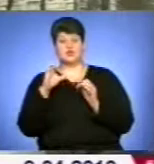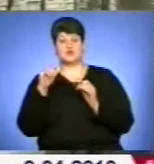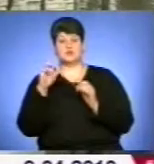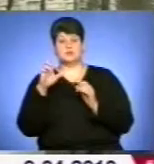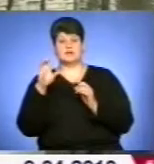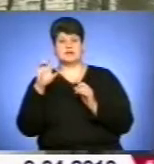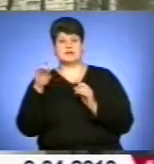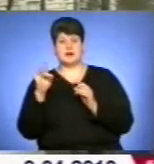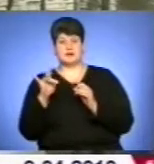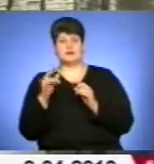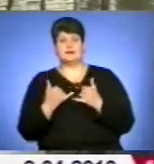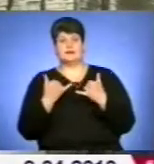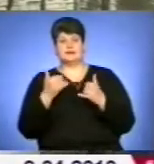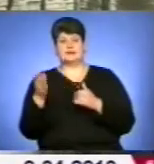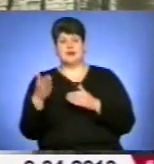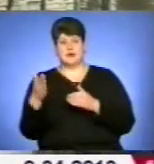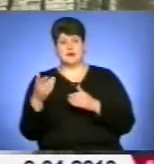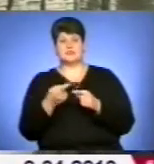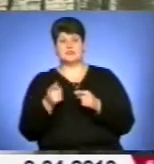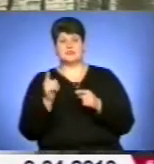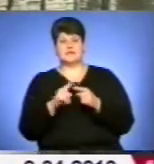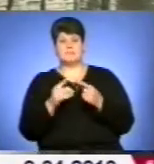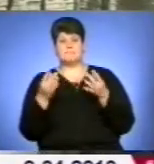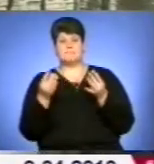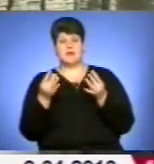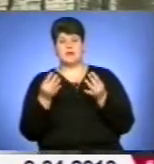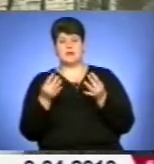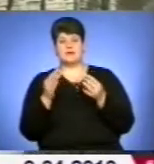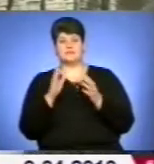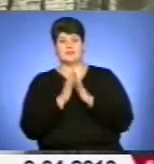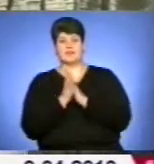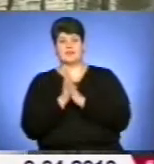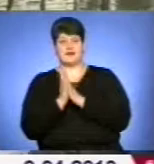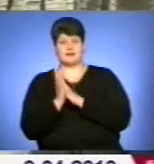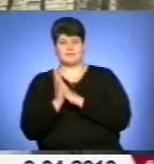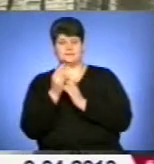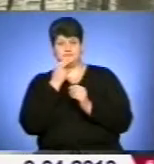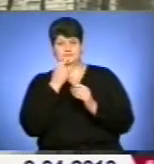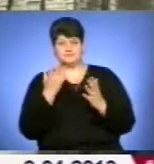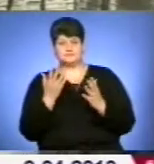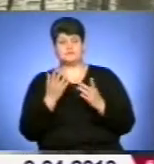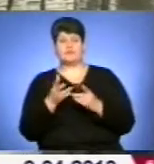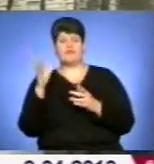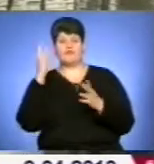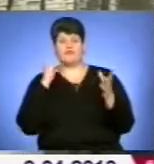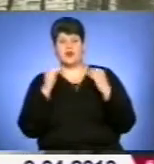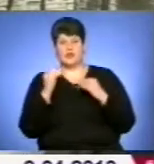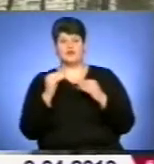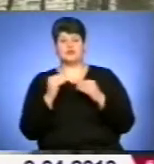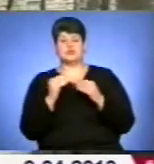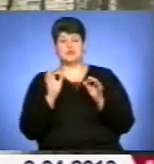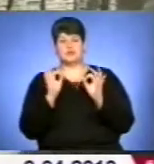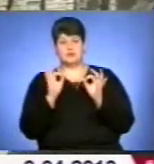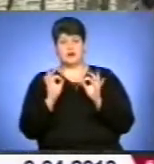для риб з м'якої трави. Враховуючи природні рибосподарські водні об'єкти,